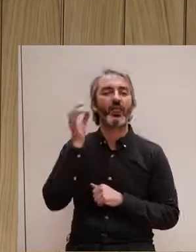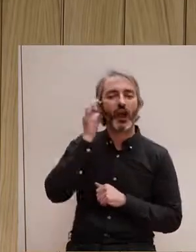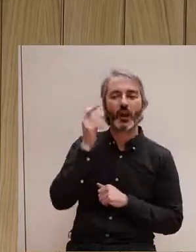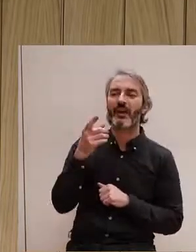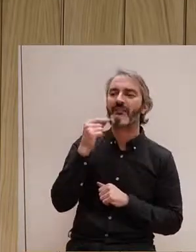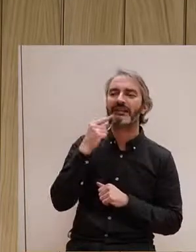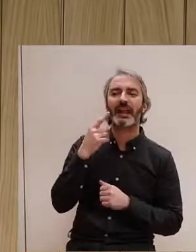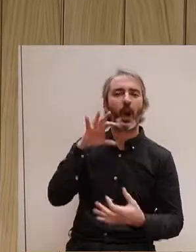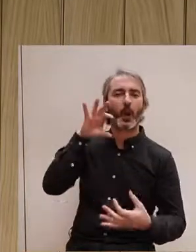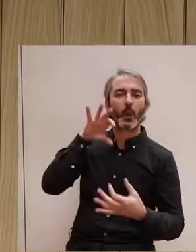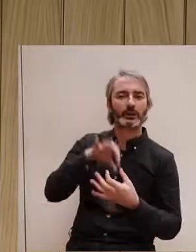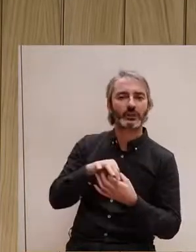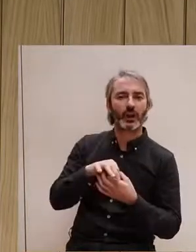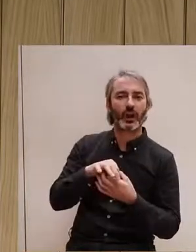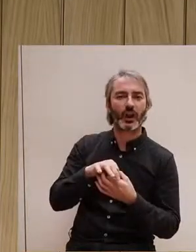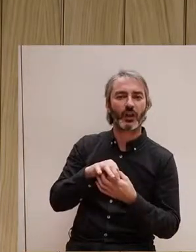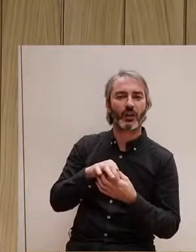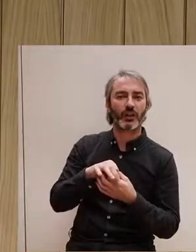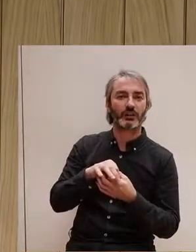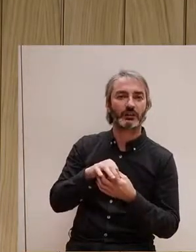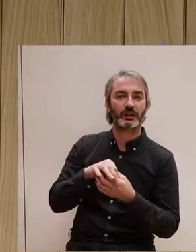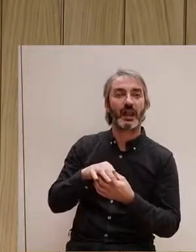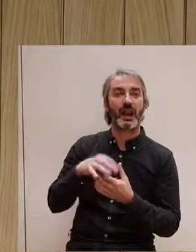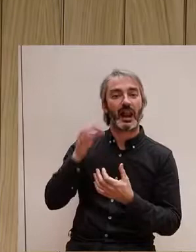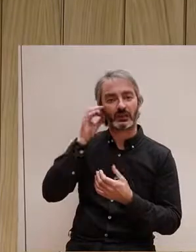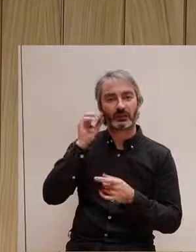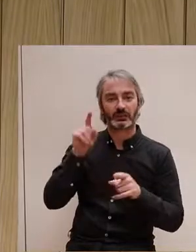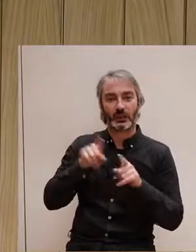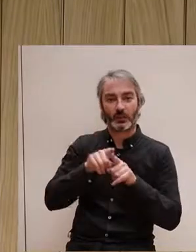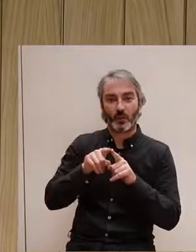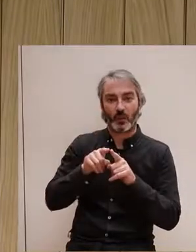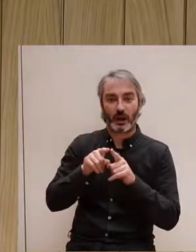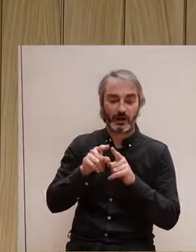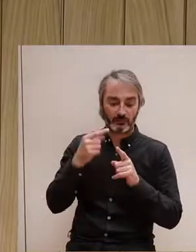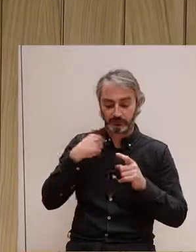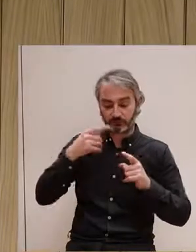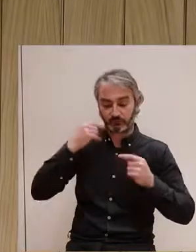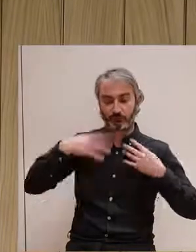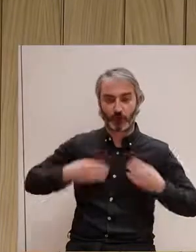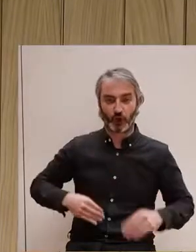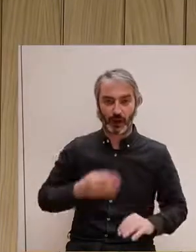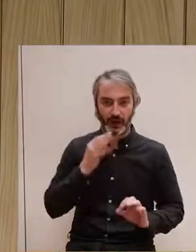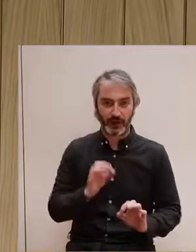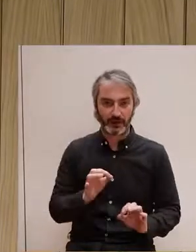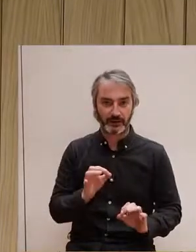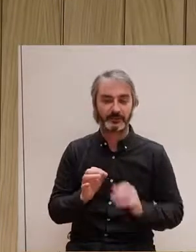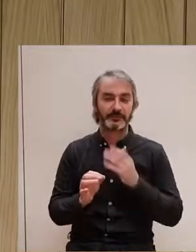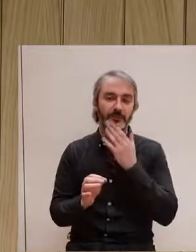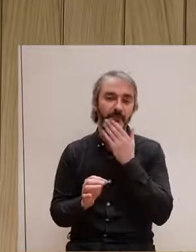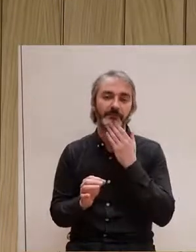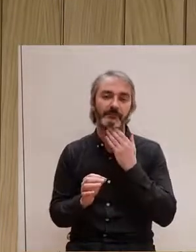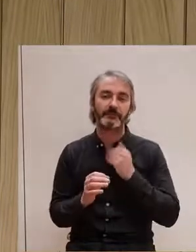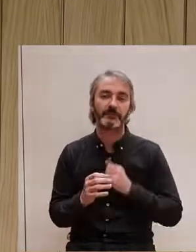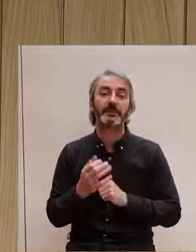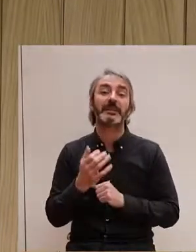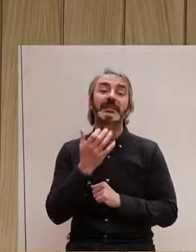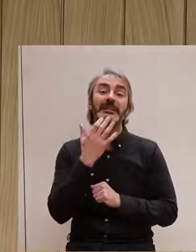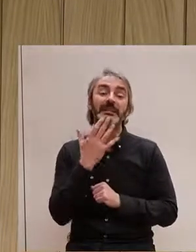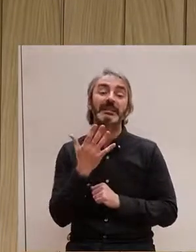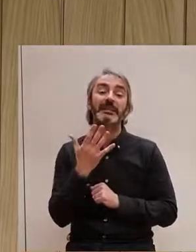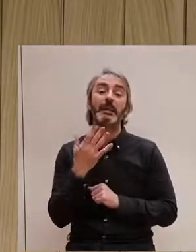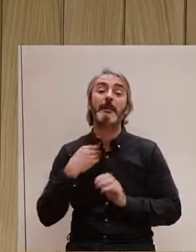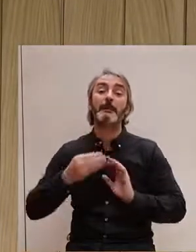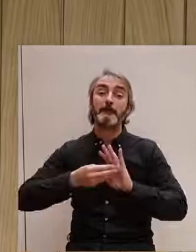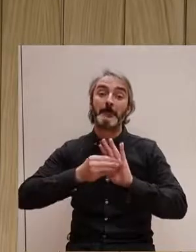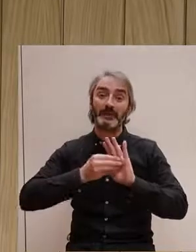i la poca connexió amb el seu desig que se'ls ha permès a les persones socialitzades com a dones, no? I que creiem que amb la masturbació és una